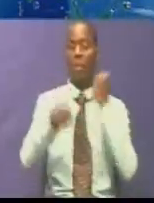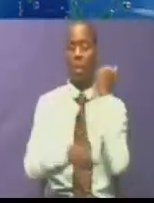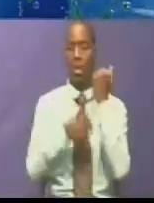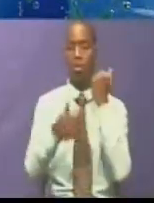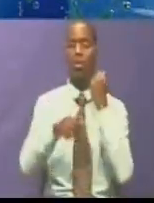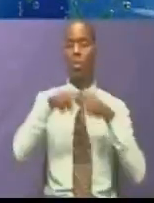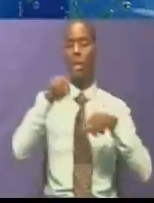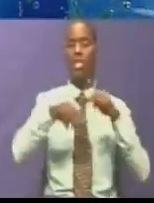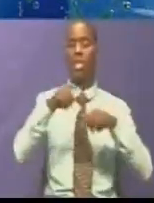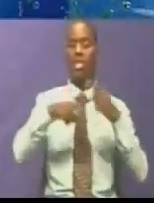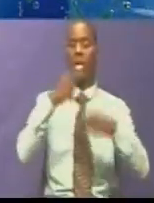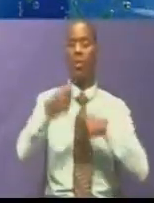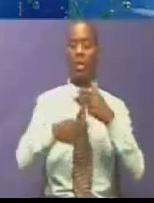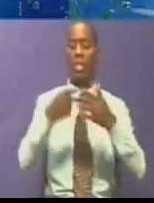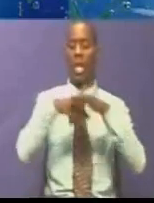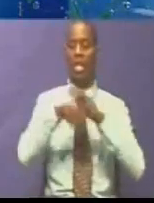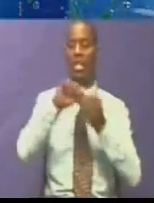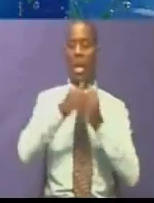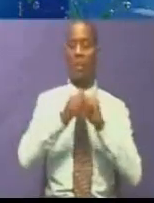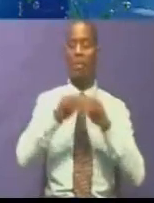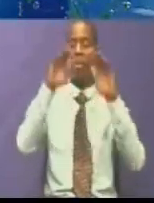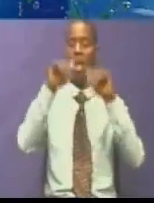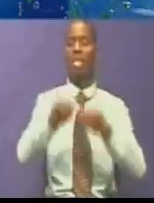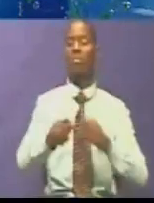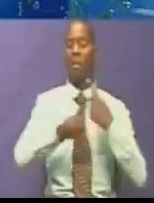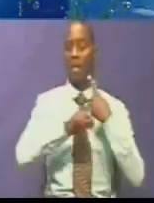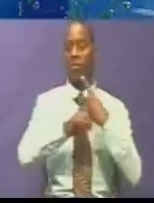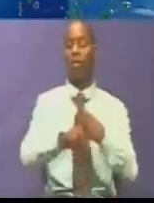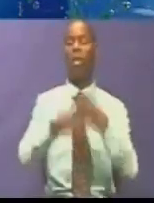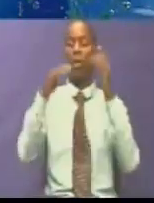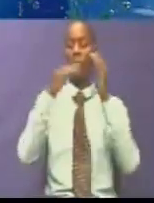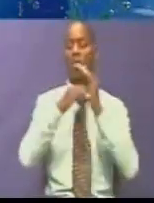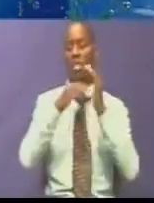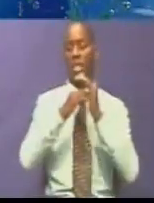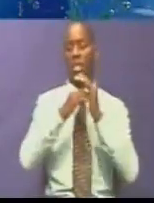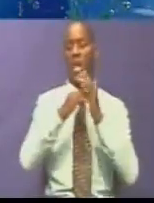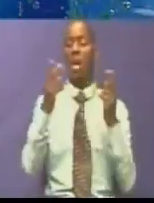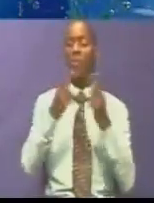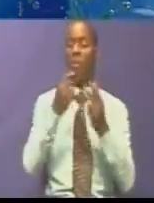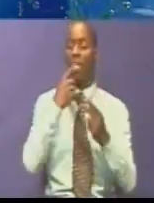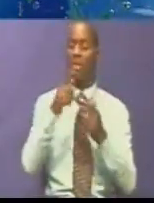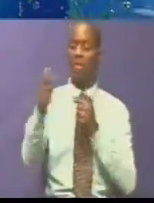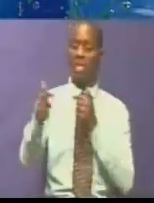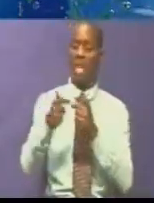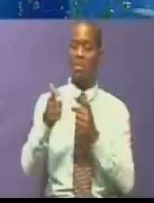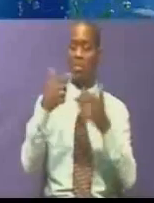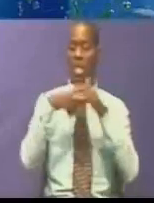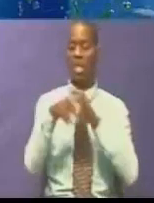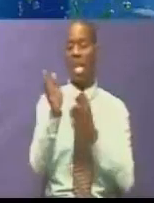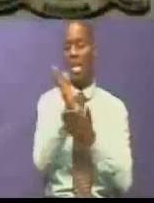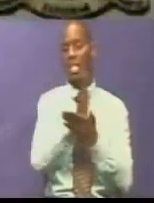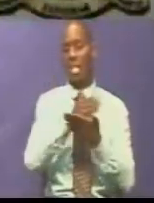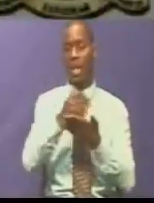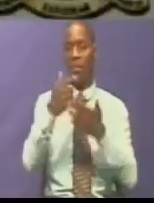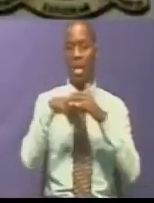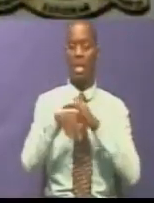siyasa kuendesha shuhuli hizo watawajibika kwa mujibu wa shiria za inchim Amesema kwamba hivi karibuni katika baadhi ya maineo ya mkua